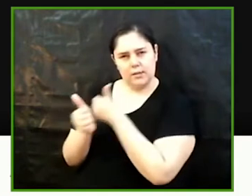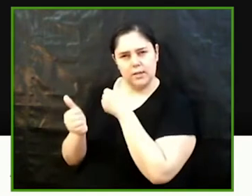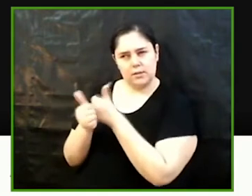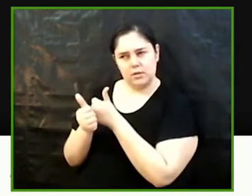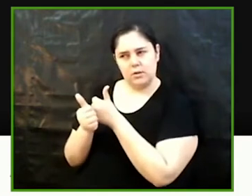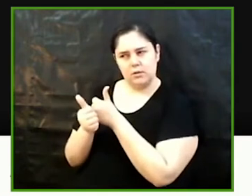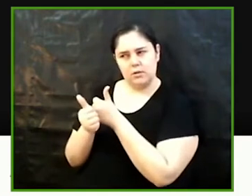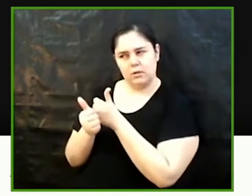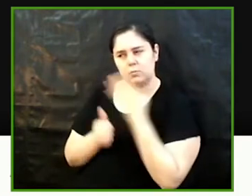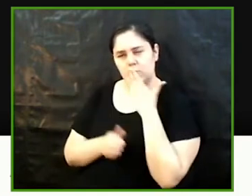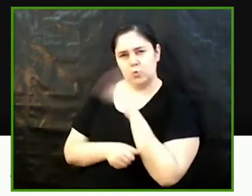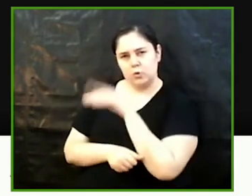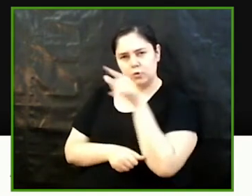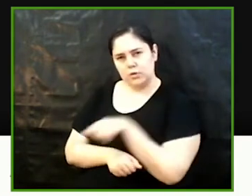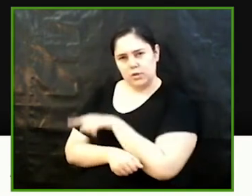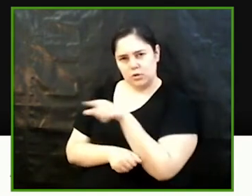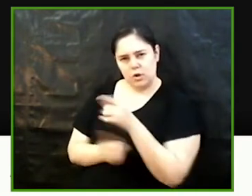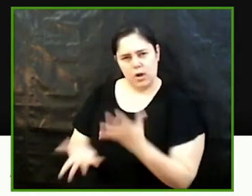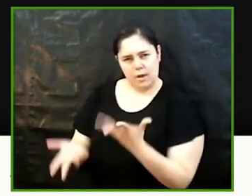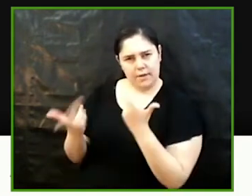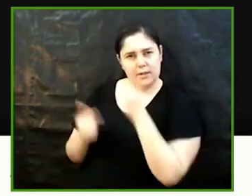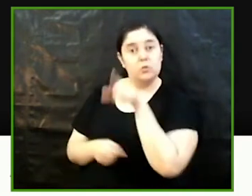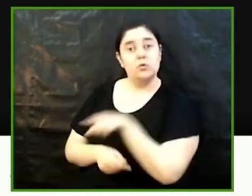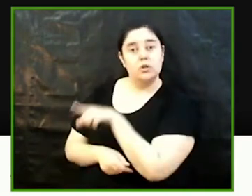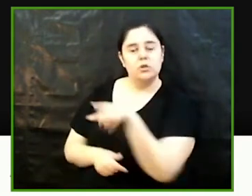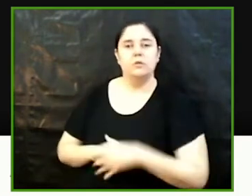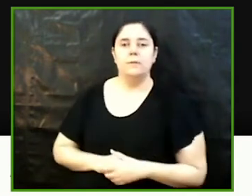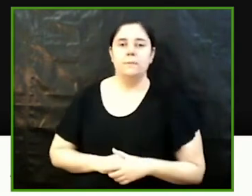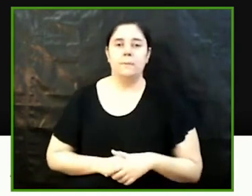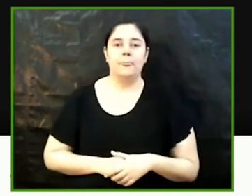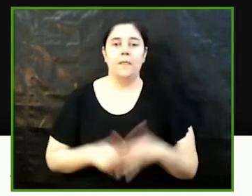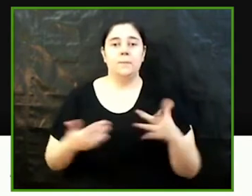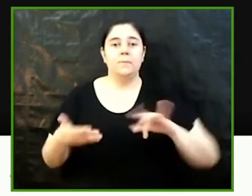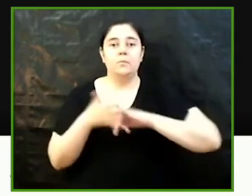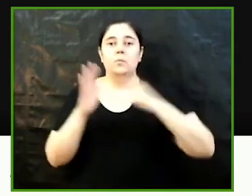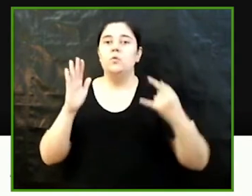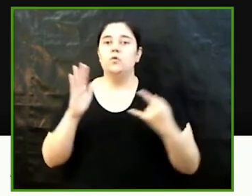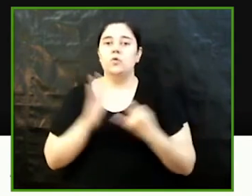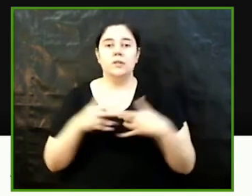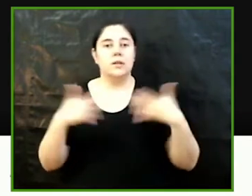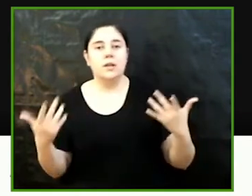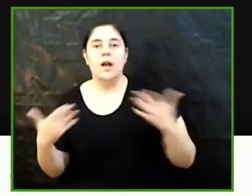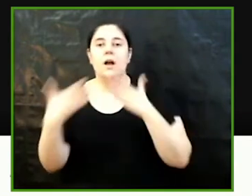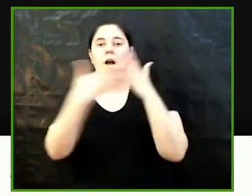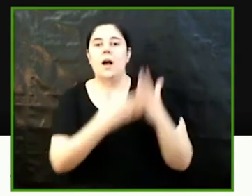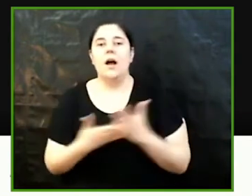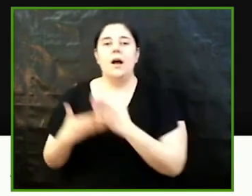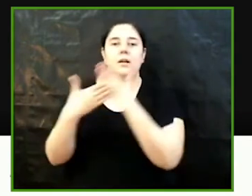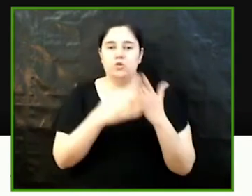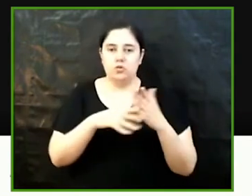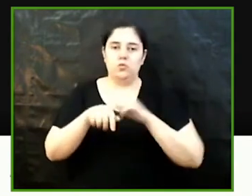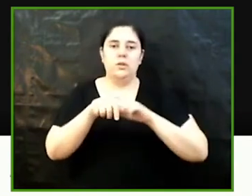protocols existents realment és efectiva el projecte que es planteja és un estudi qualitatiu basat en la